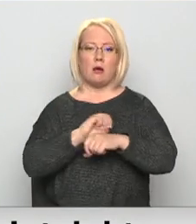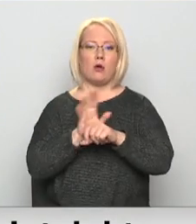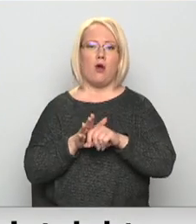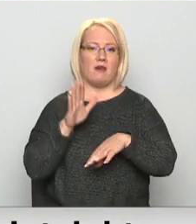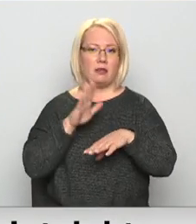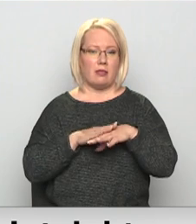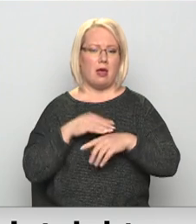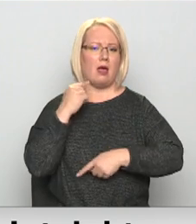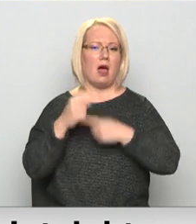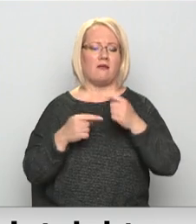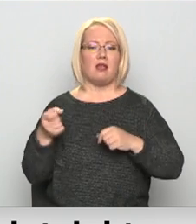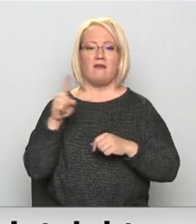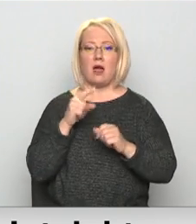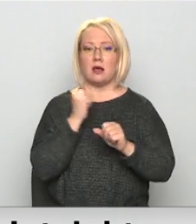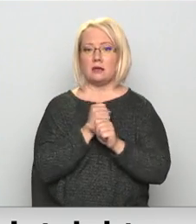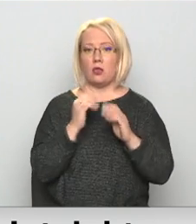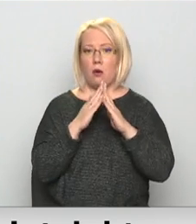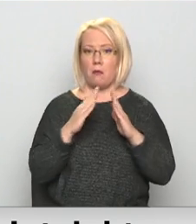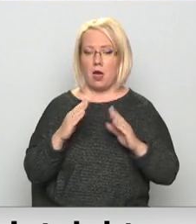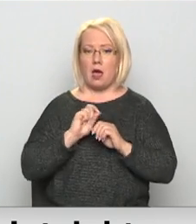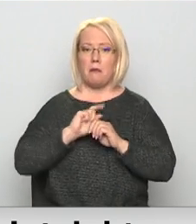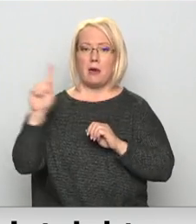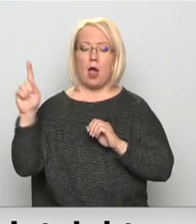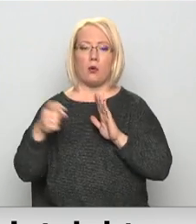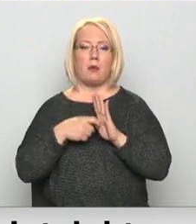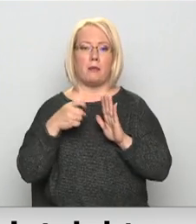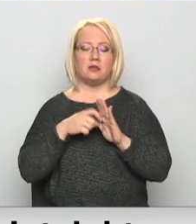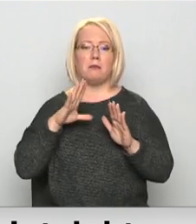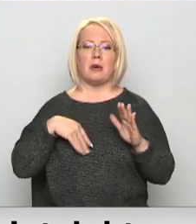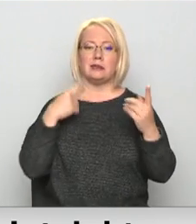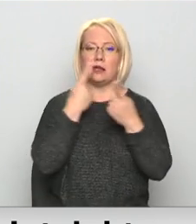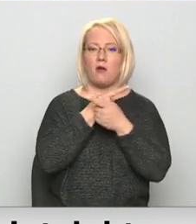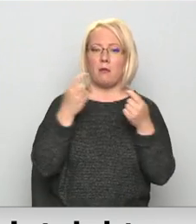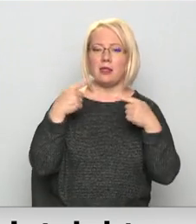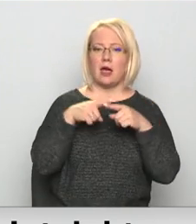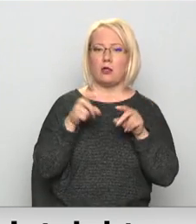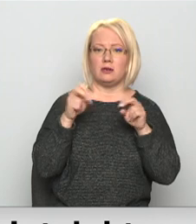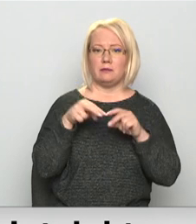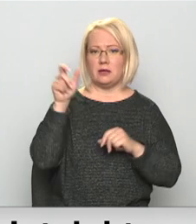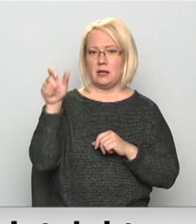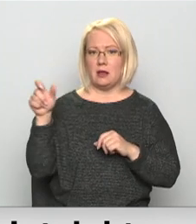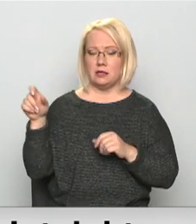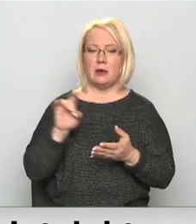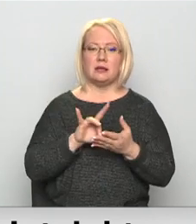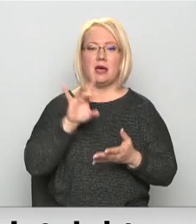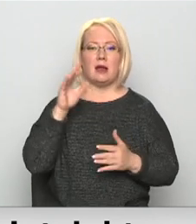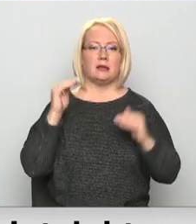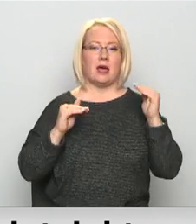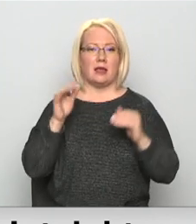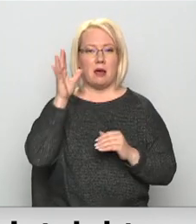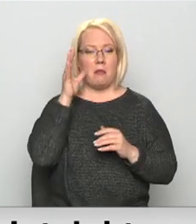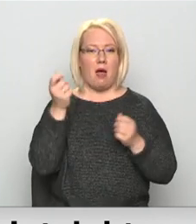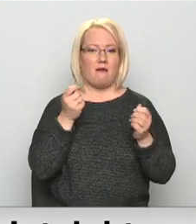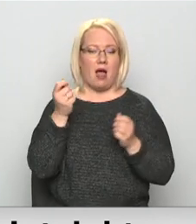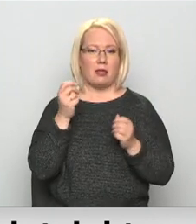arvien vairāk strādājot no mājām, pieaug pieprasījums pēc informācijas tehnoloģijas speciālistiem. Centrālās statistikas pārvaldes